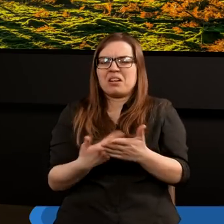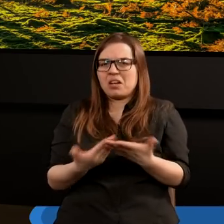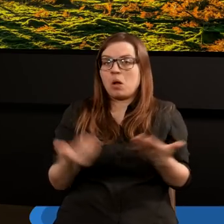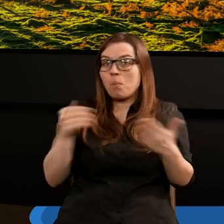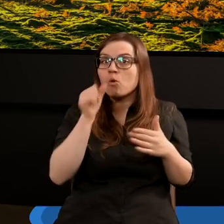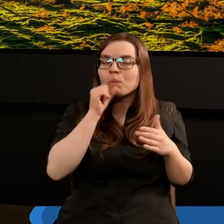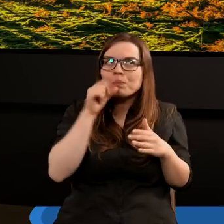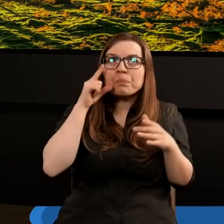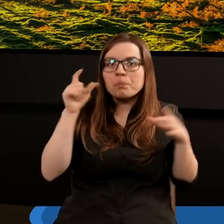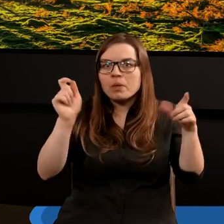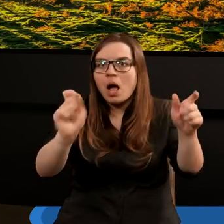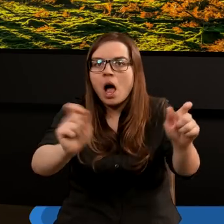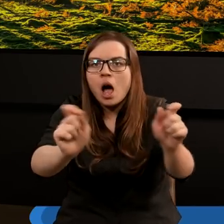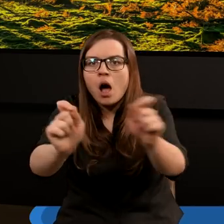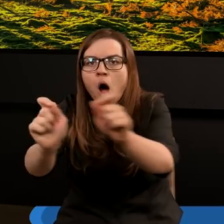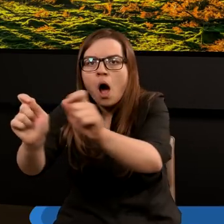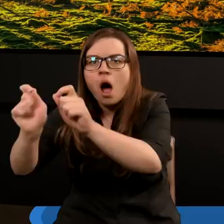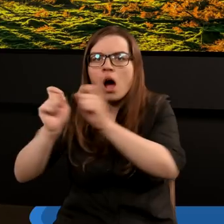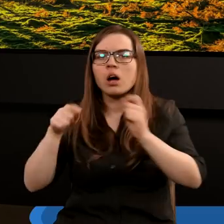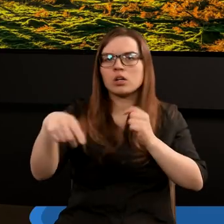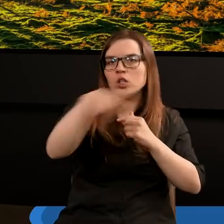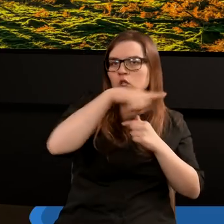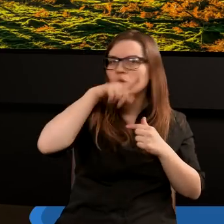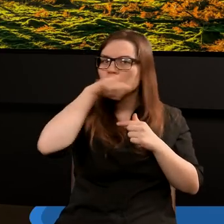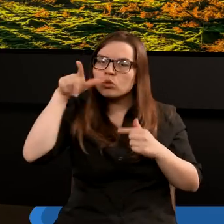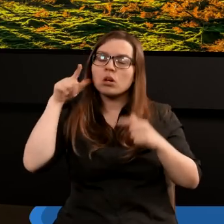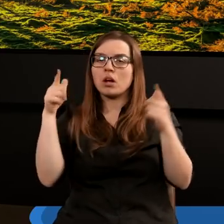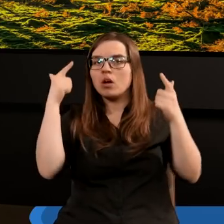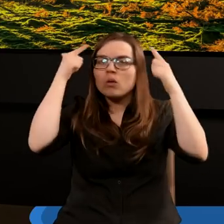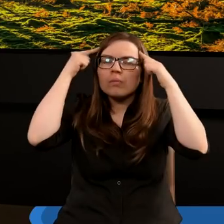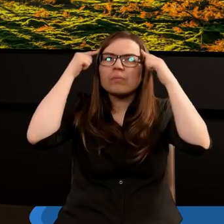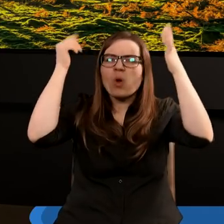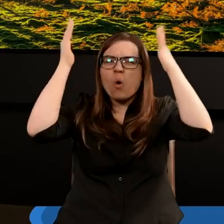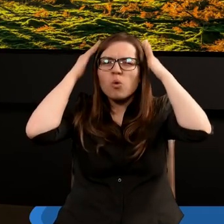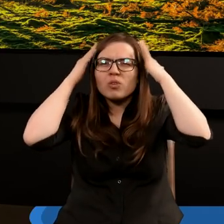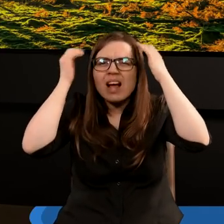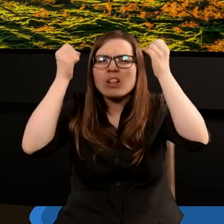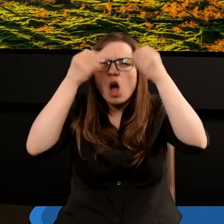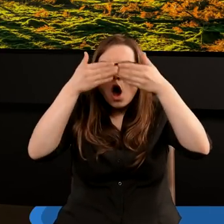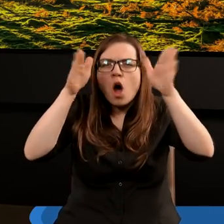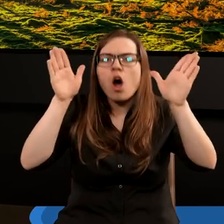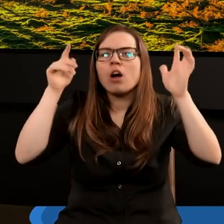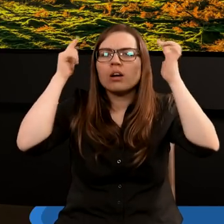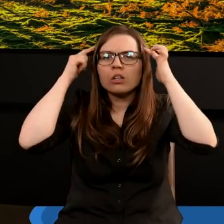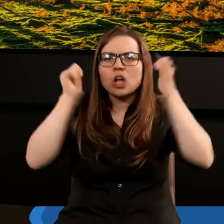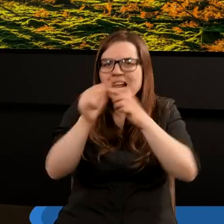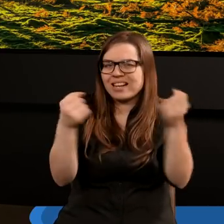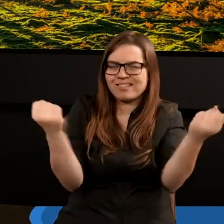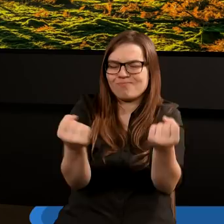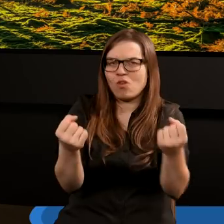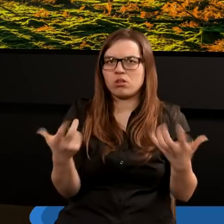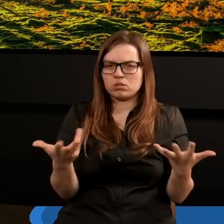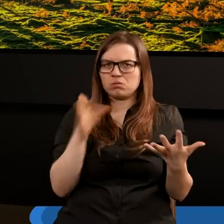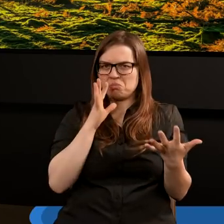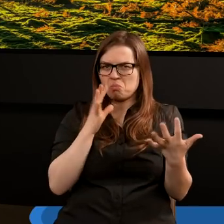próbuje potrząsnąć ludzkością i uświadomić coś człowiekowi? Dlatego jest taki mocny zwrot, bo to jest mocny zwrot.